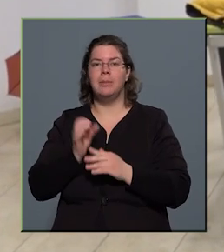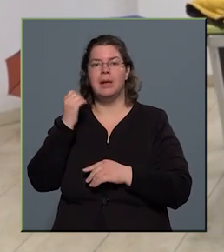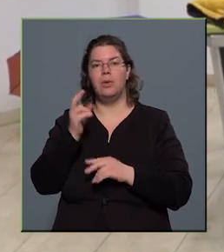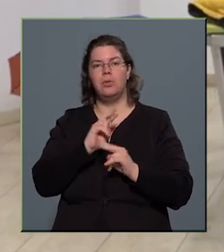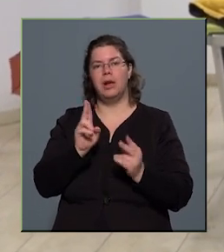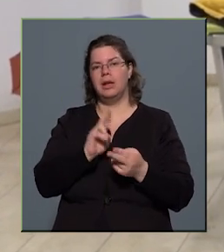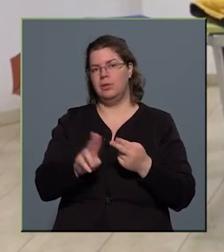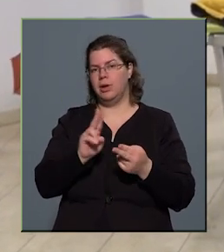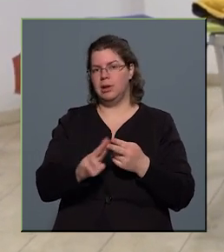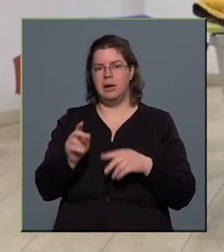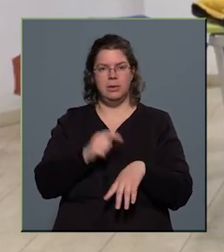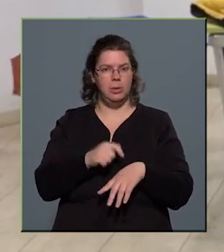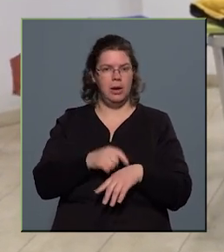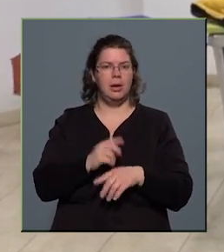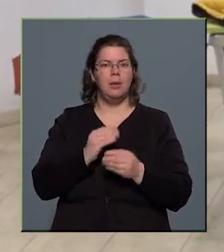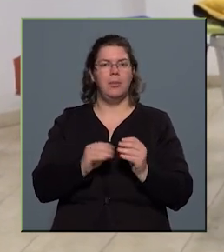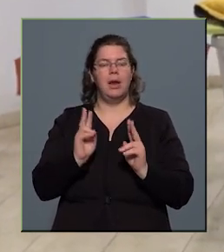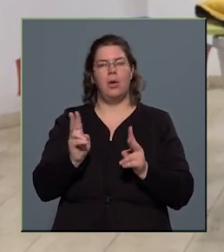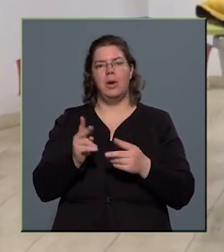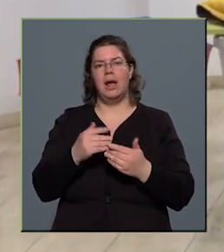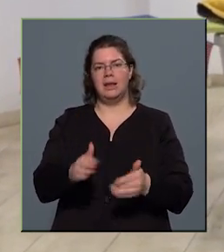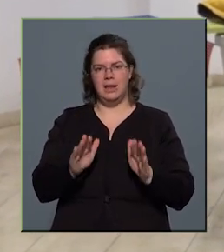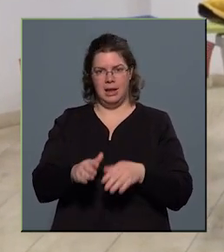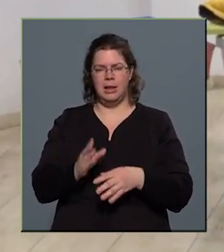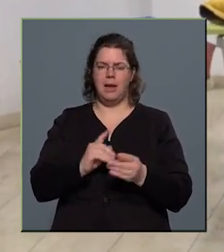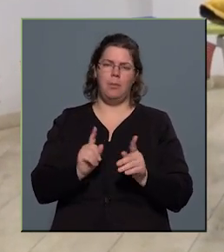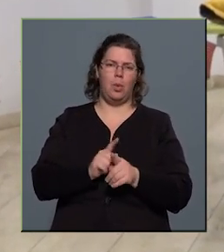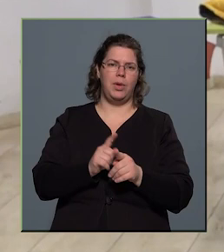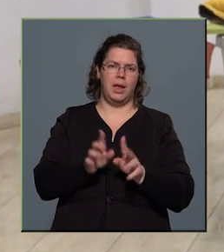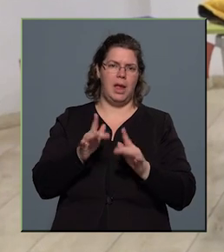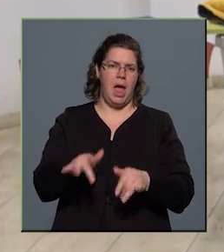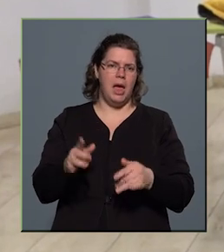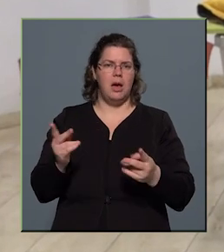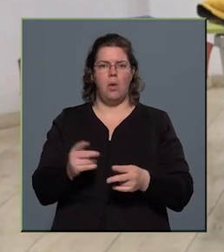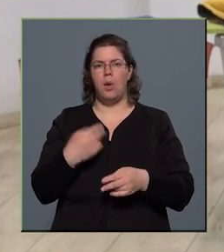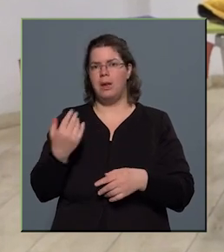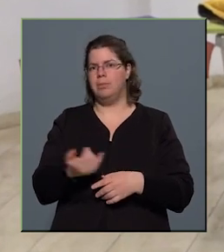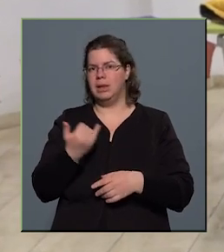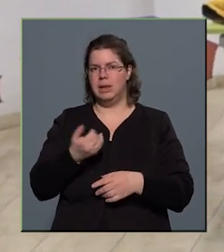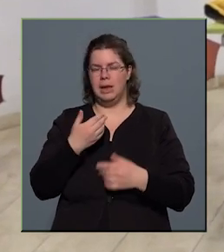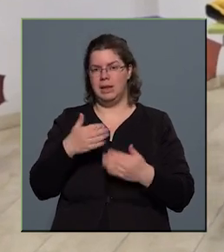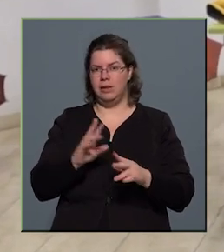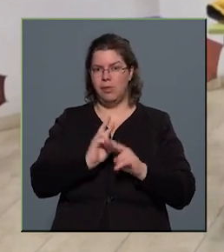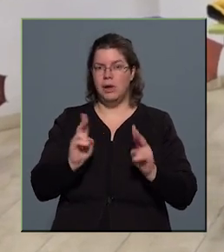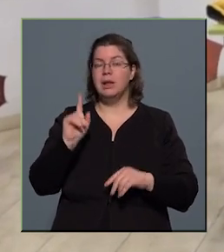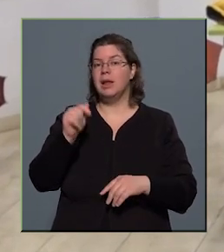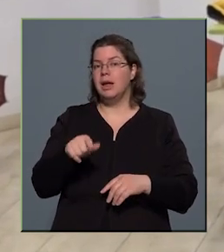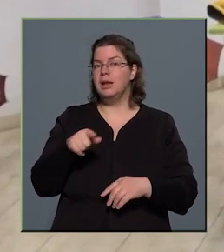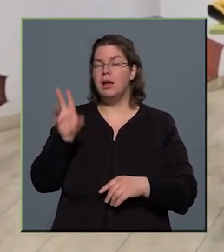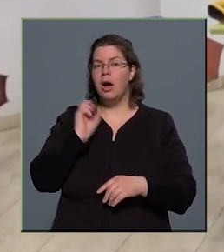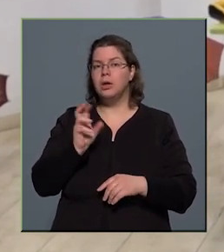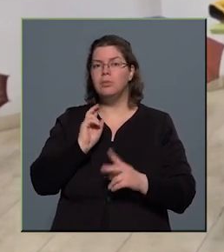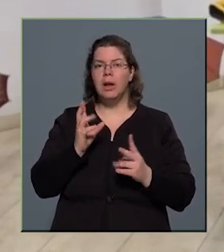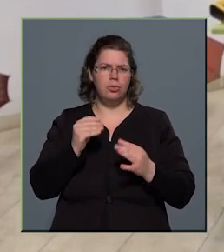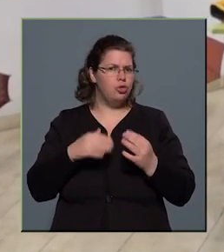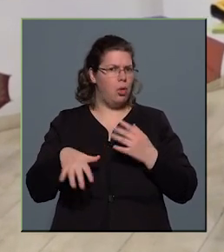hivatali órája, mert ugye akkor lehet kinyitni, tehát nem egy olyan hely, ahol állandóan nyitva van. Viszont, ahogy itt hallom, elég sok ember